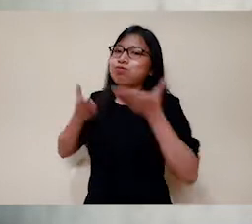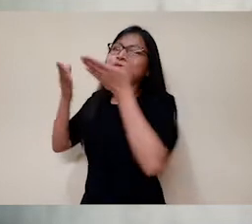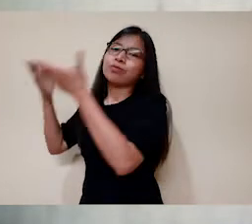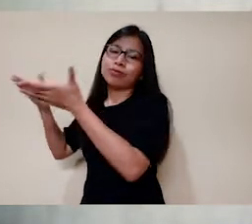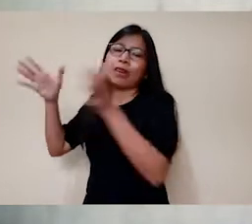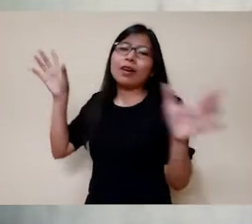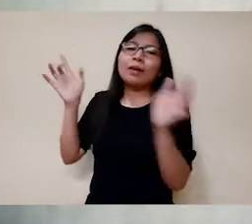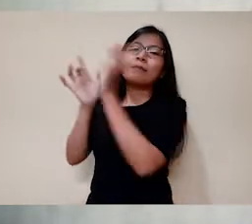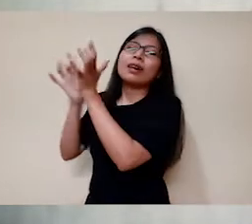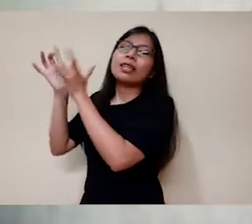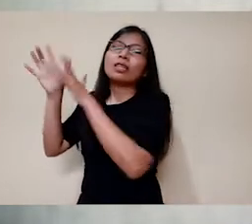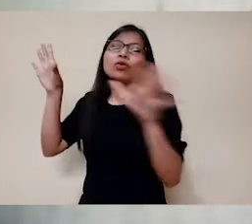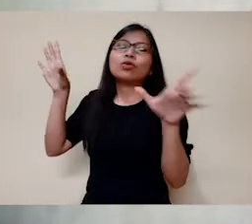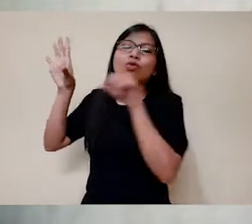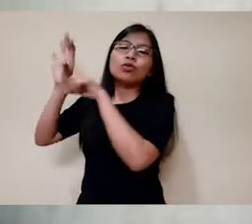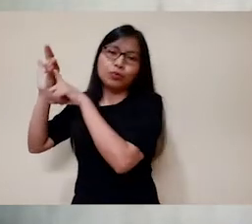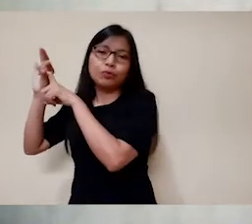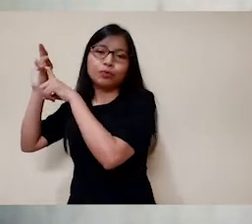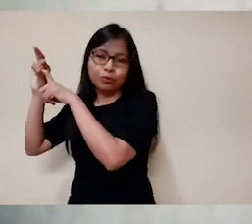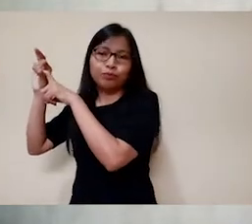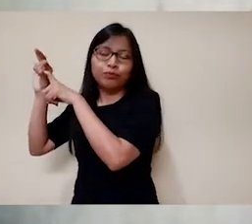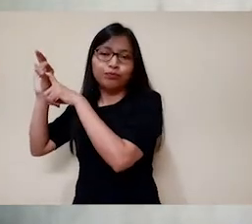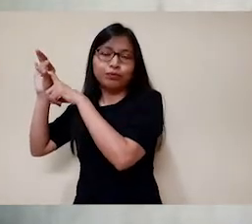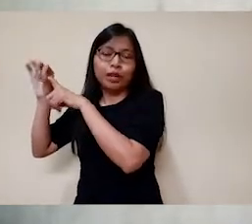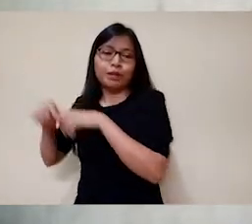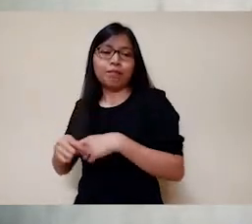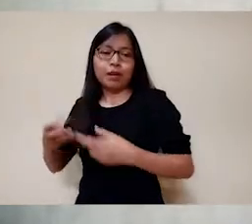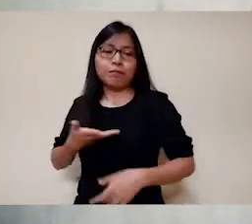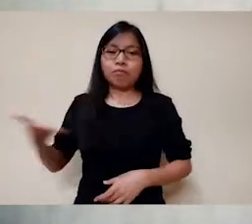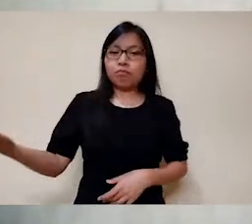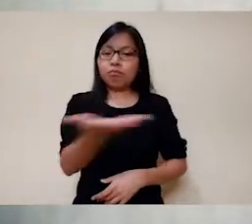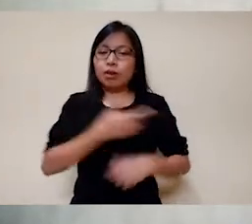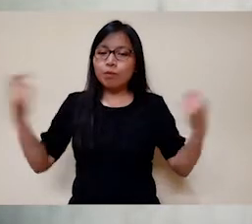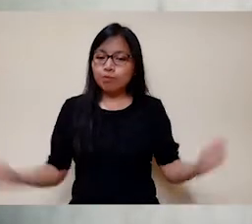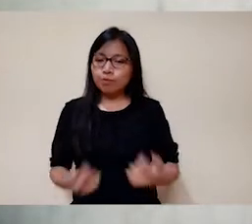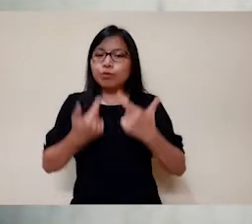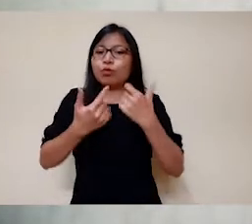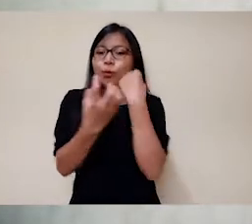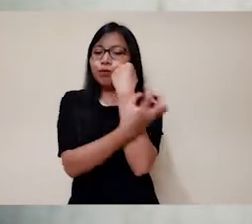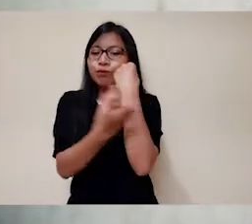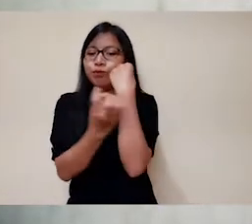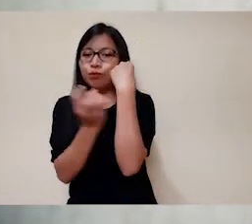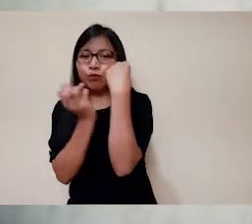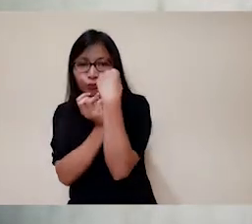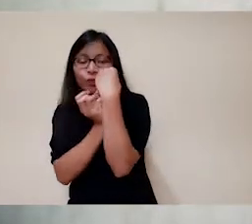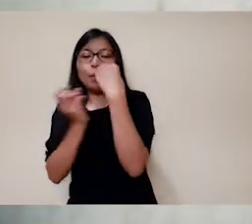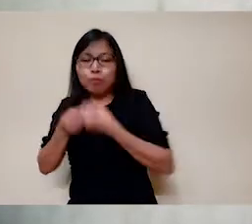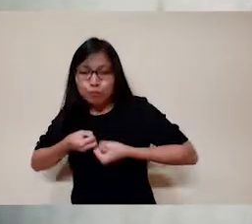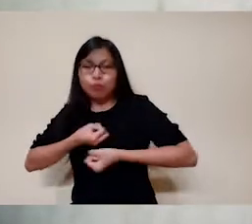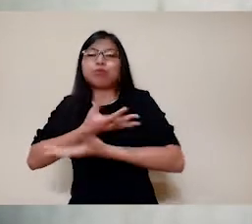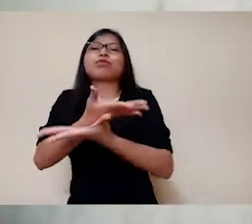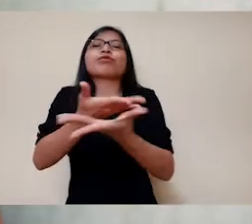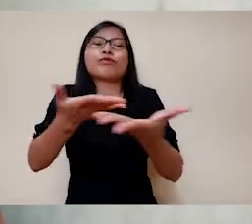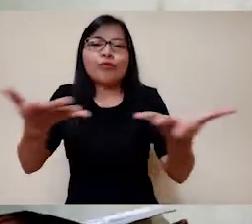menghasilkan buah. Maka orang yang telah mati di dalam Kristus dia dapat menghasilkan buah